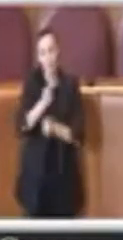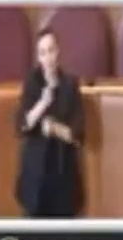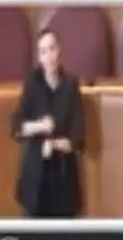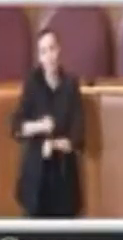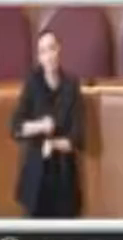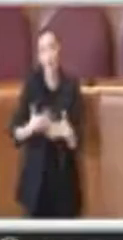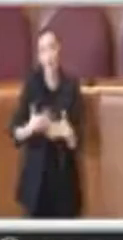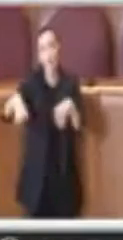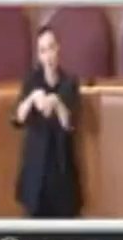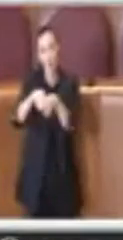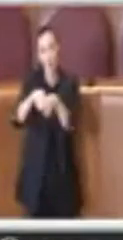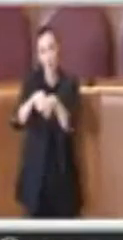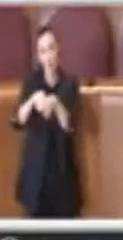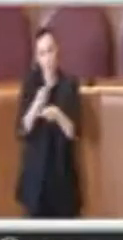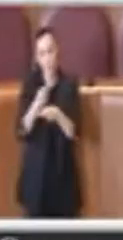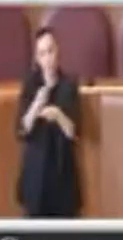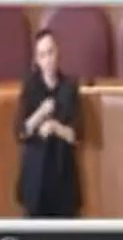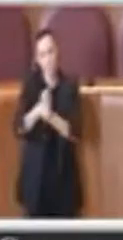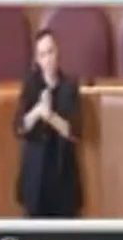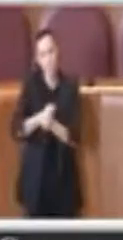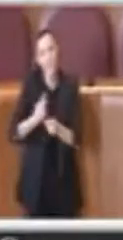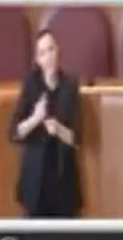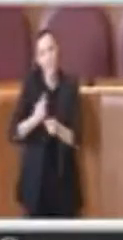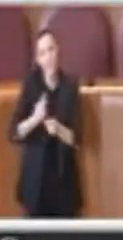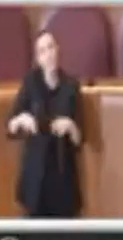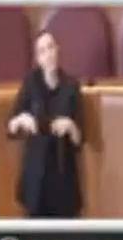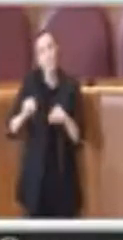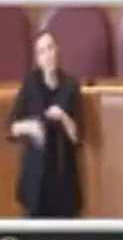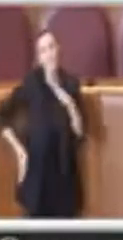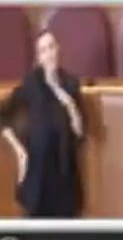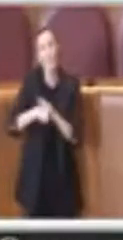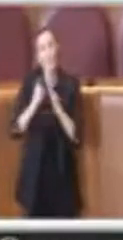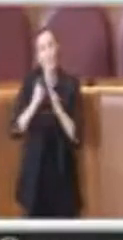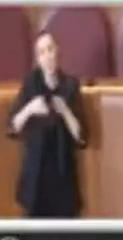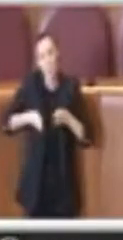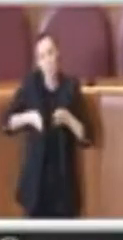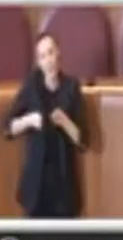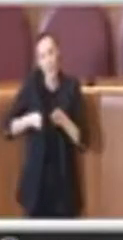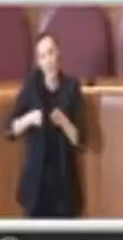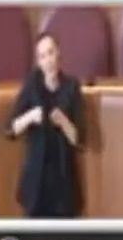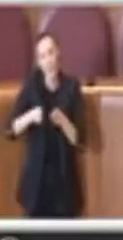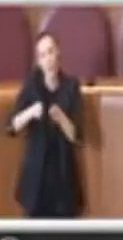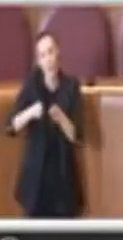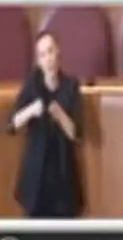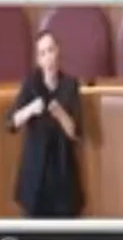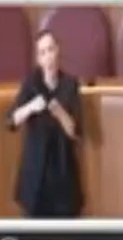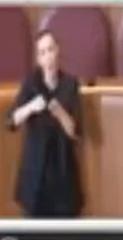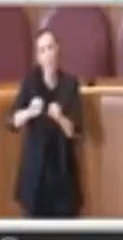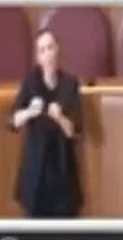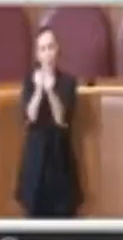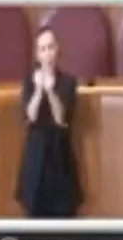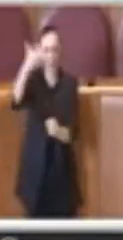recuperi un percorso che evidentemente era iniziato ma poi è stato interrotto. Grazie.